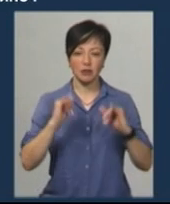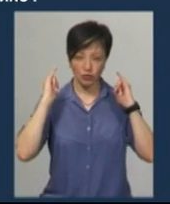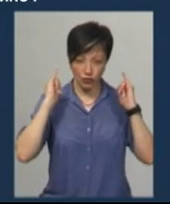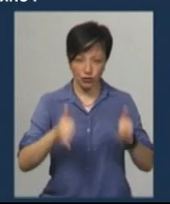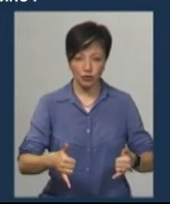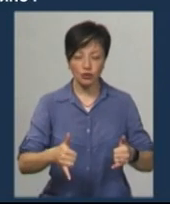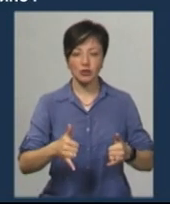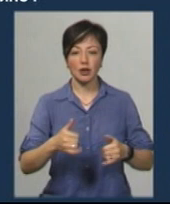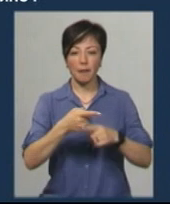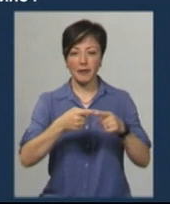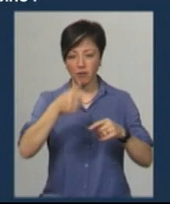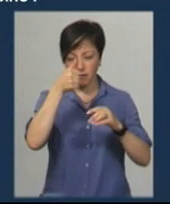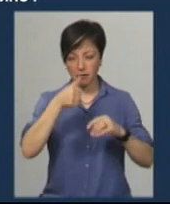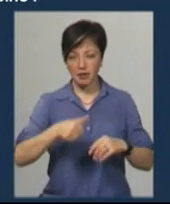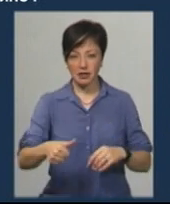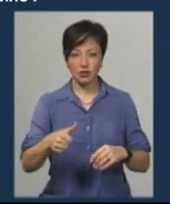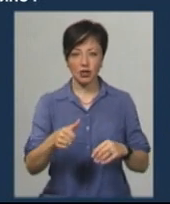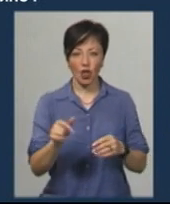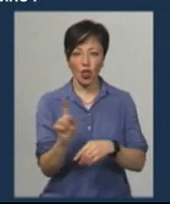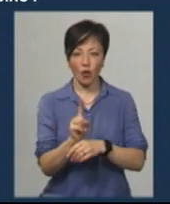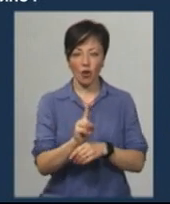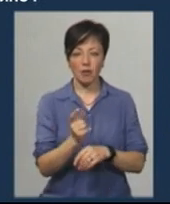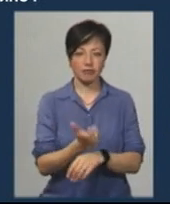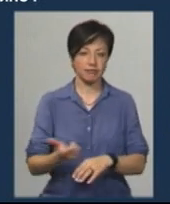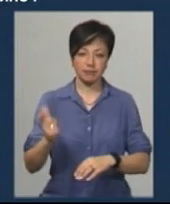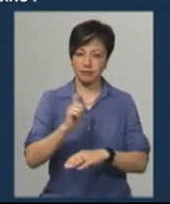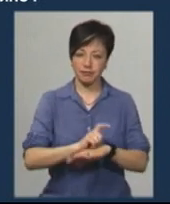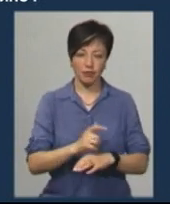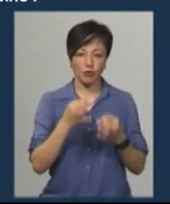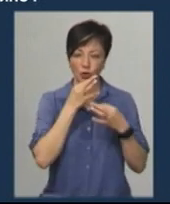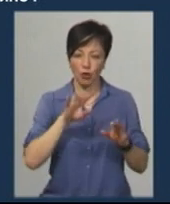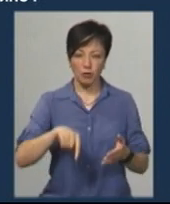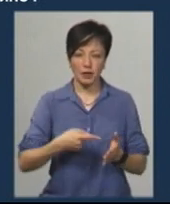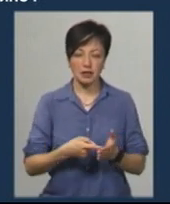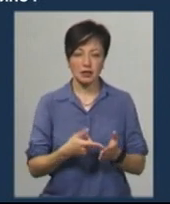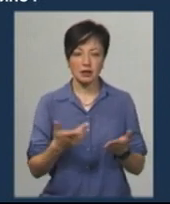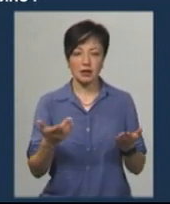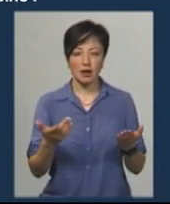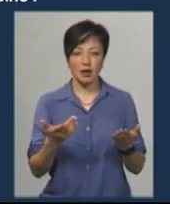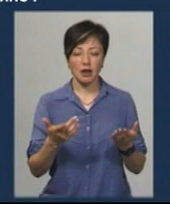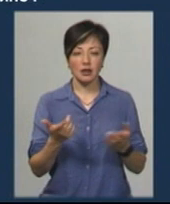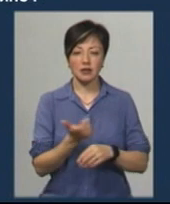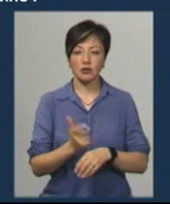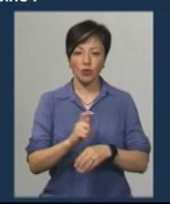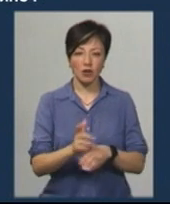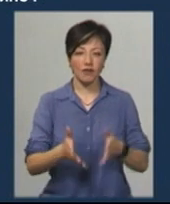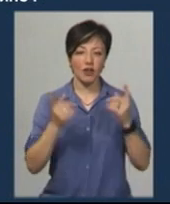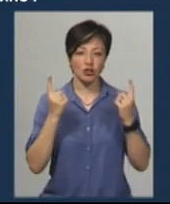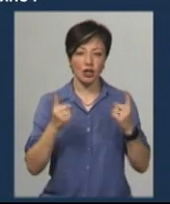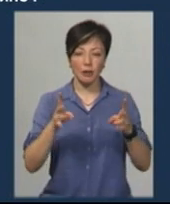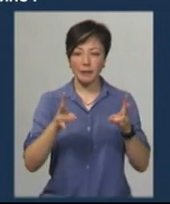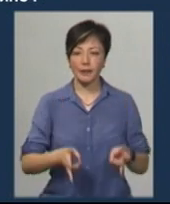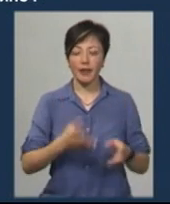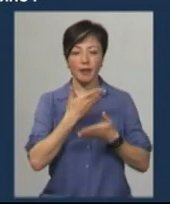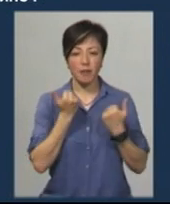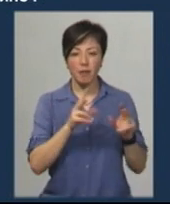опадів. Це надто критично для Кам'янця-Подільського, так і для будь-якого міста. Якоїсь такої занадто величезної відеця злива не